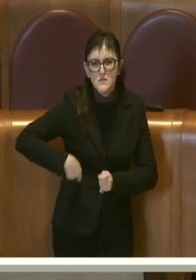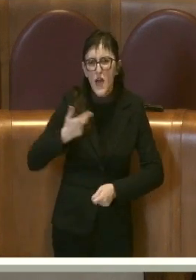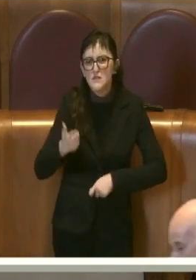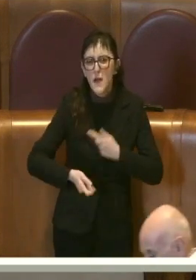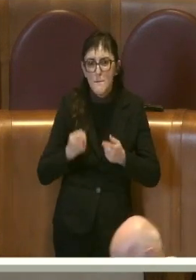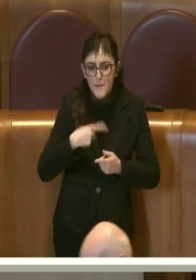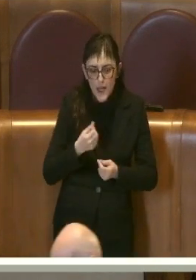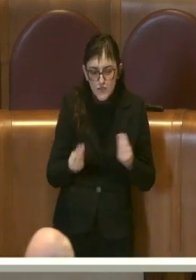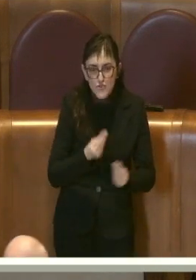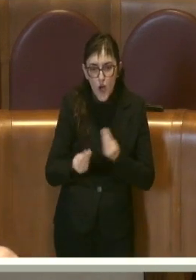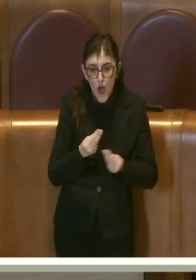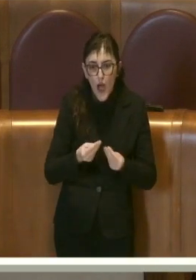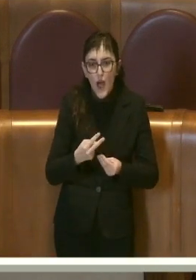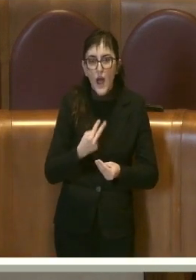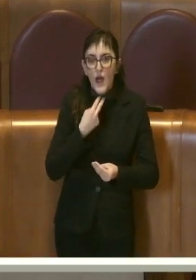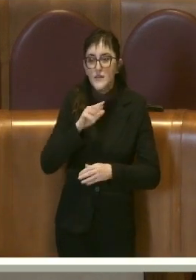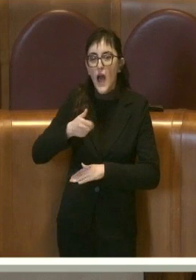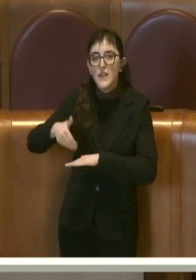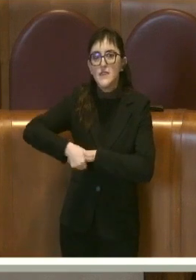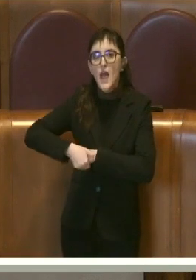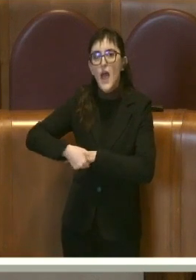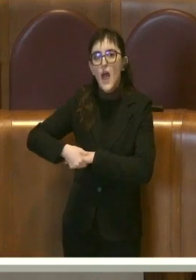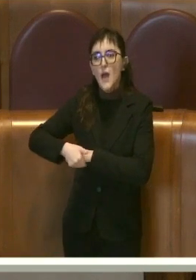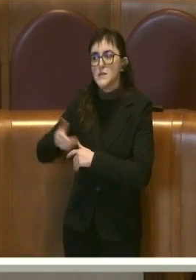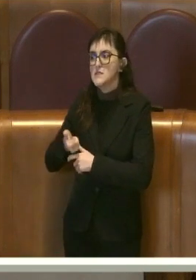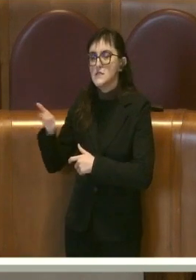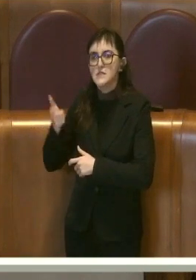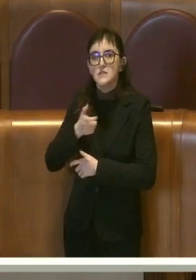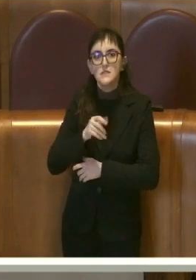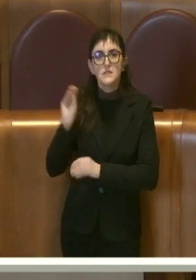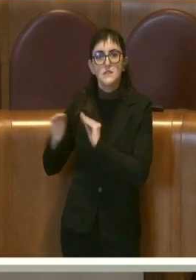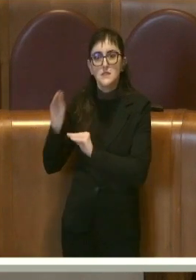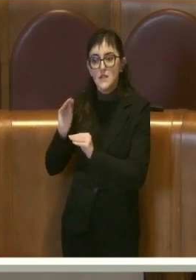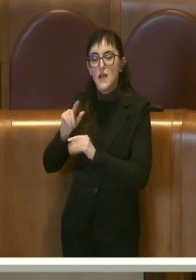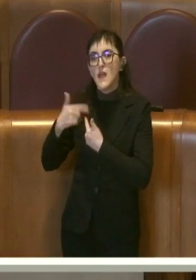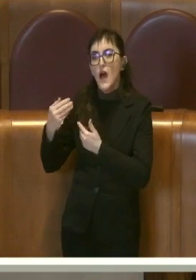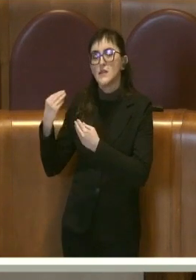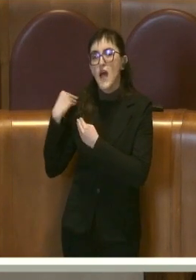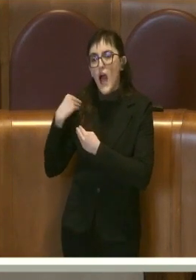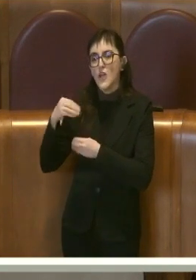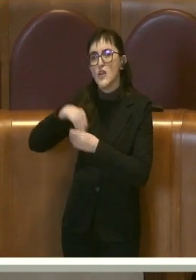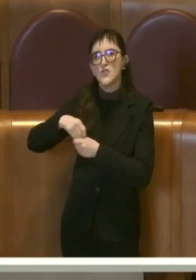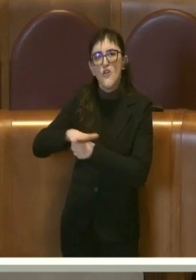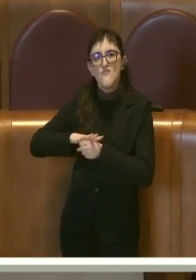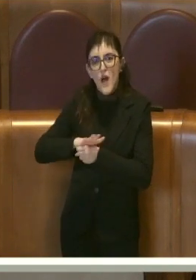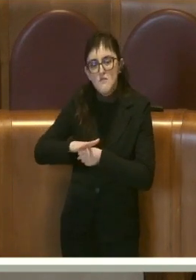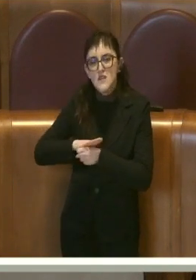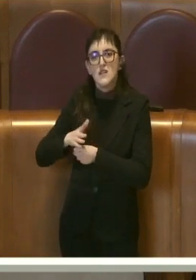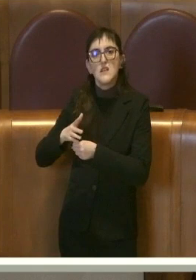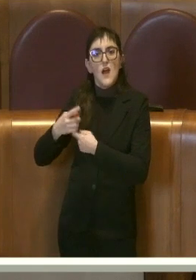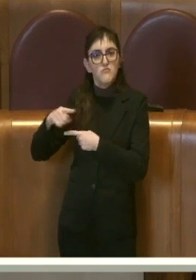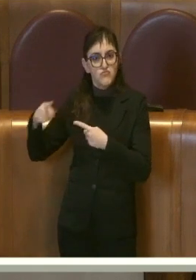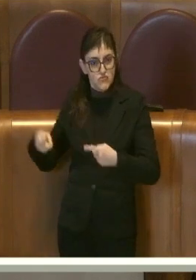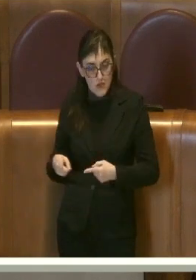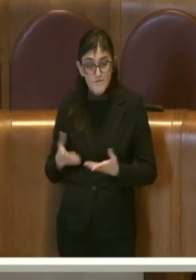creando grandi problemi alle loro persone e alle loro famiglie. In questo senso